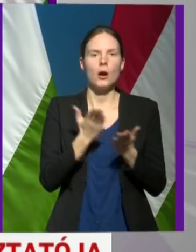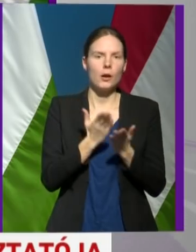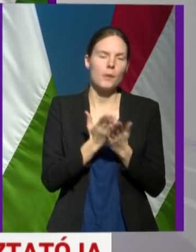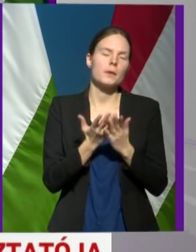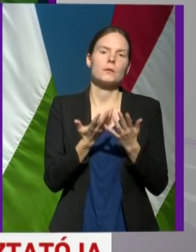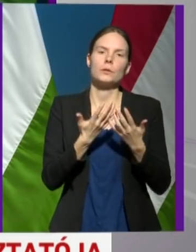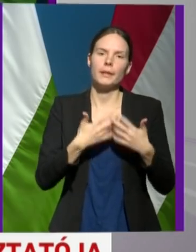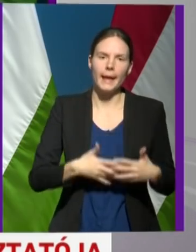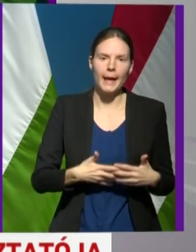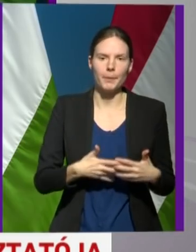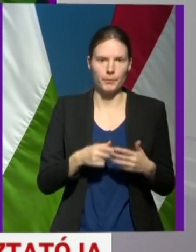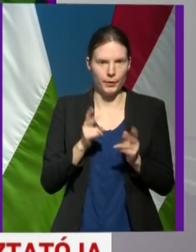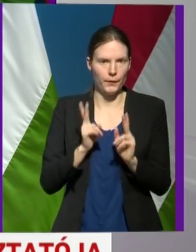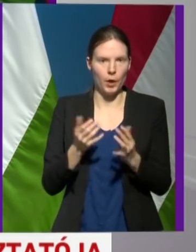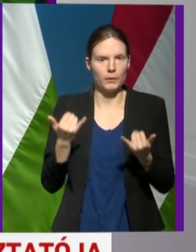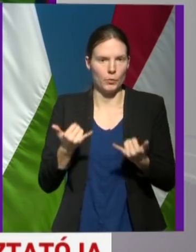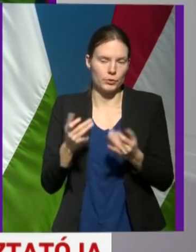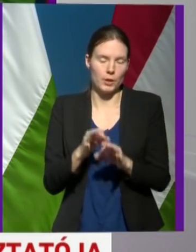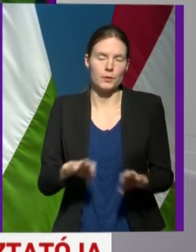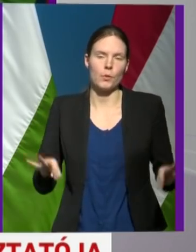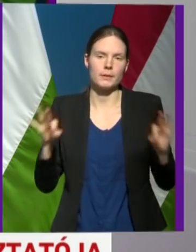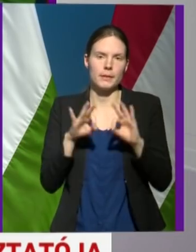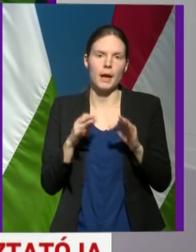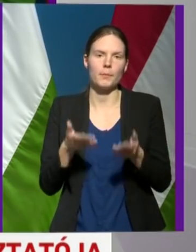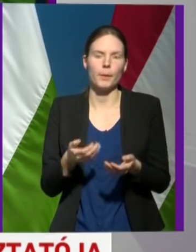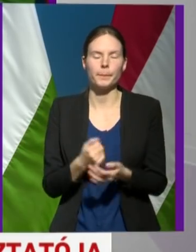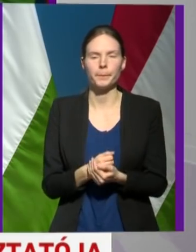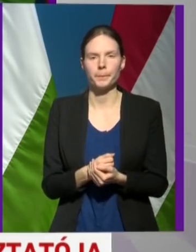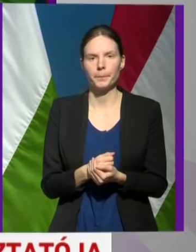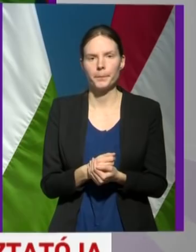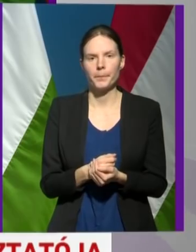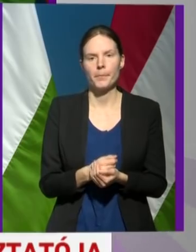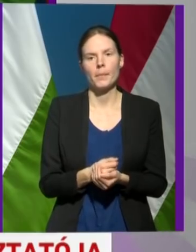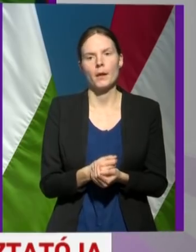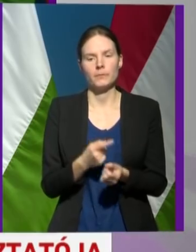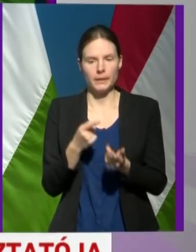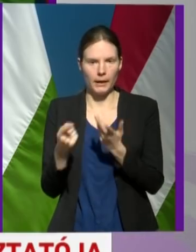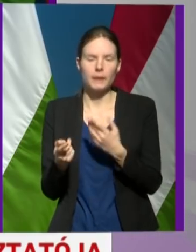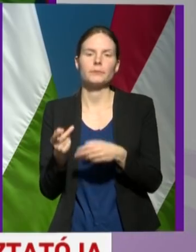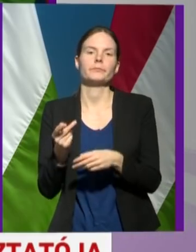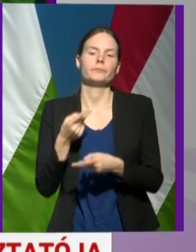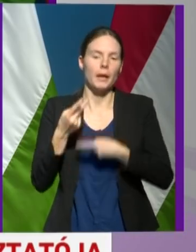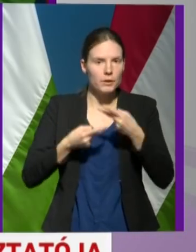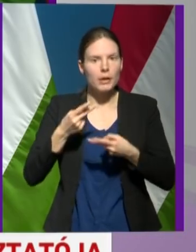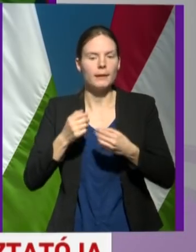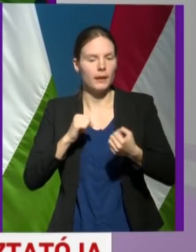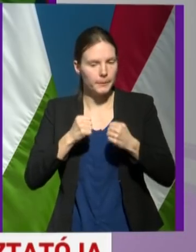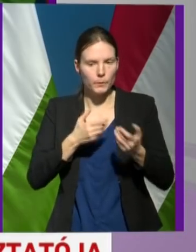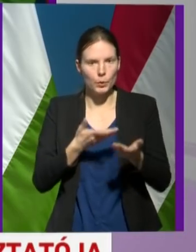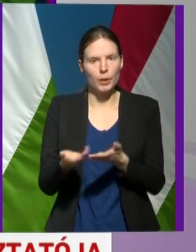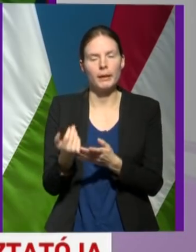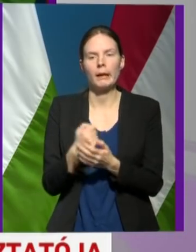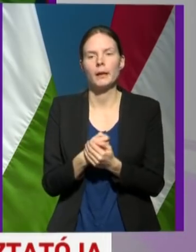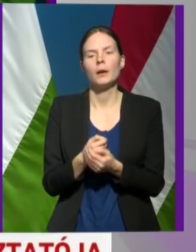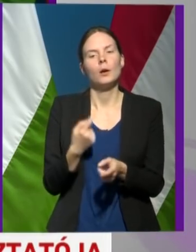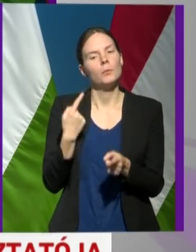van jelenleg az országban. Ezek felmérésre kerültek. Továbbá pontosan